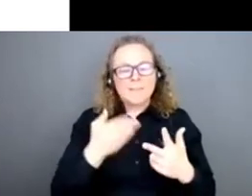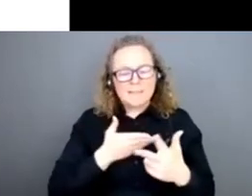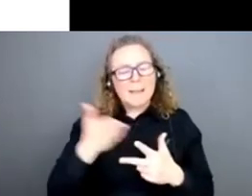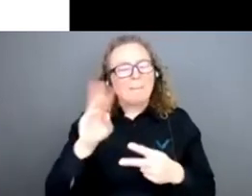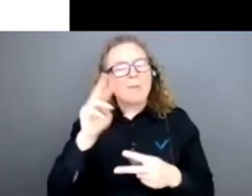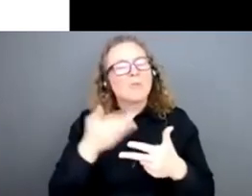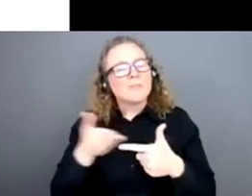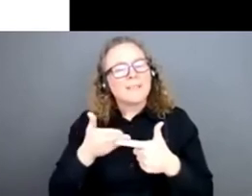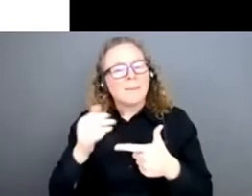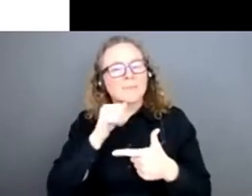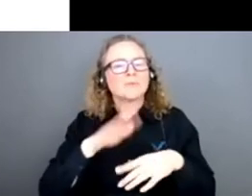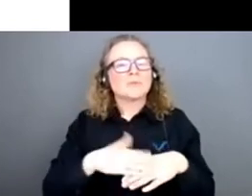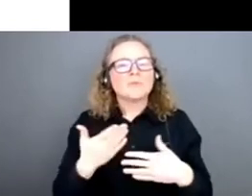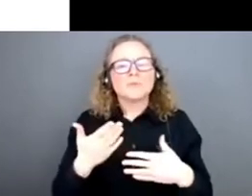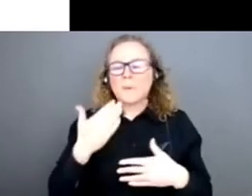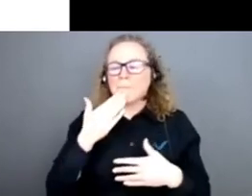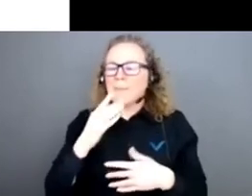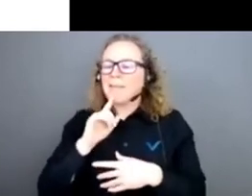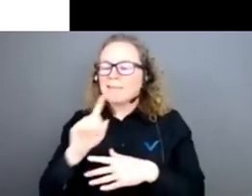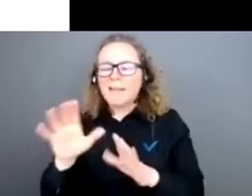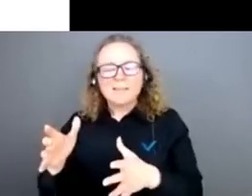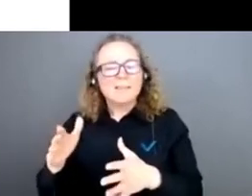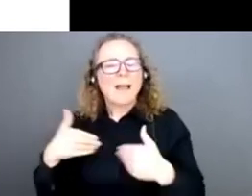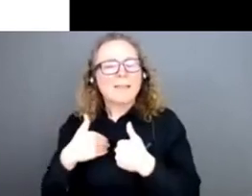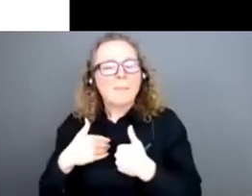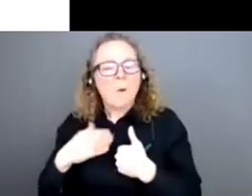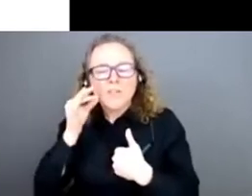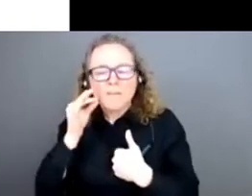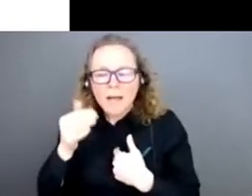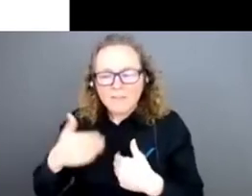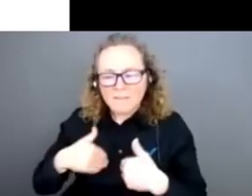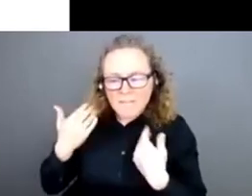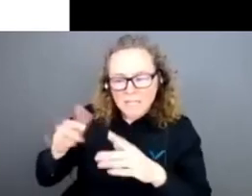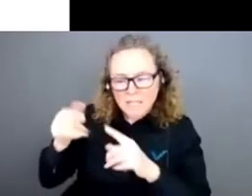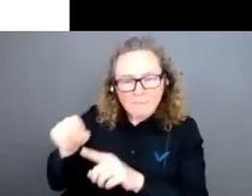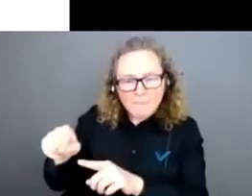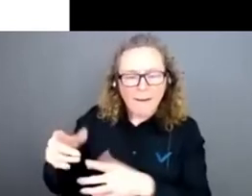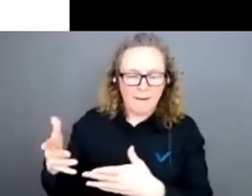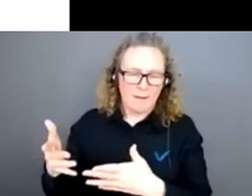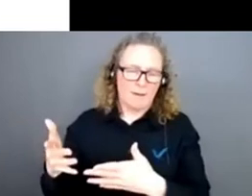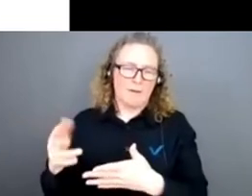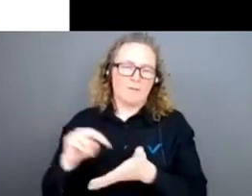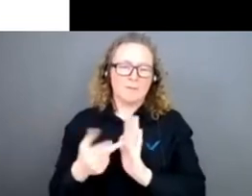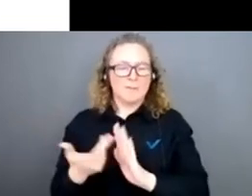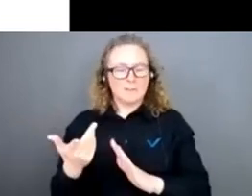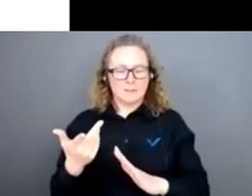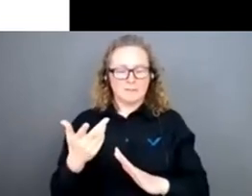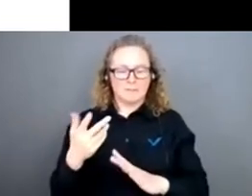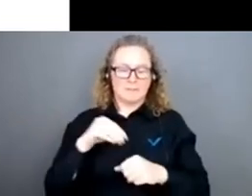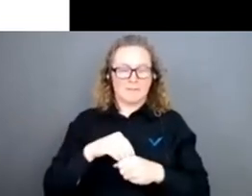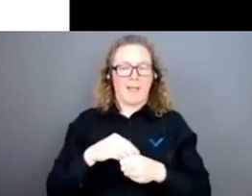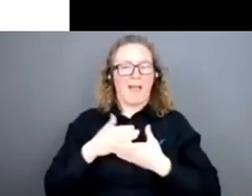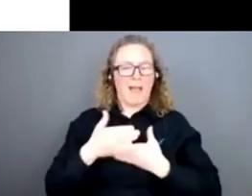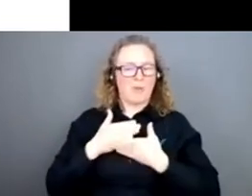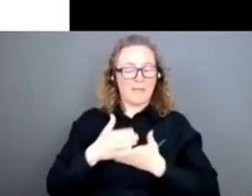apparu plus tard, on n'a pas beaucoup de recul. Je dirais que les organisations de l'altruisme efficace qui